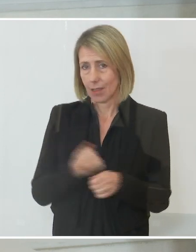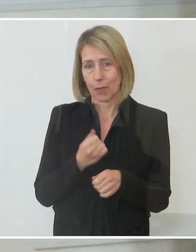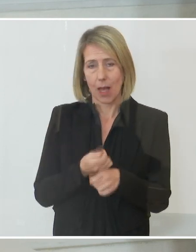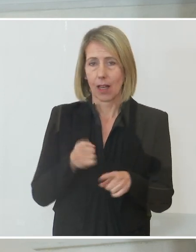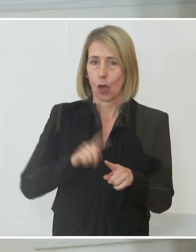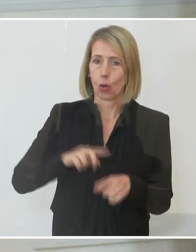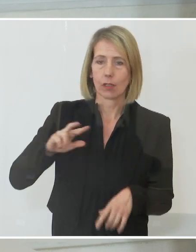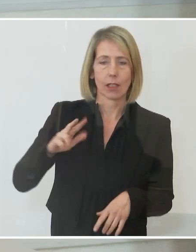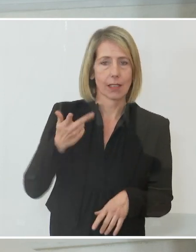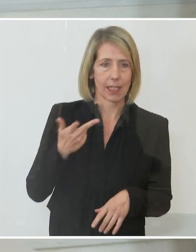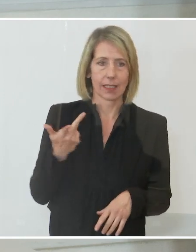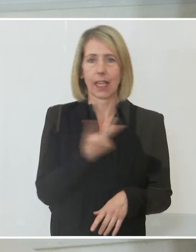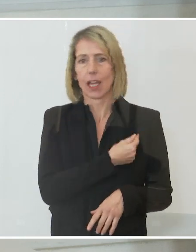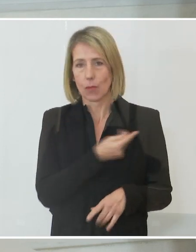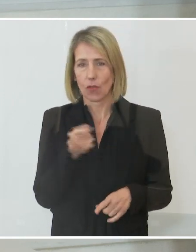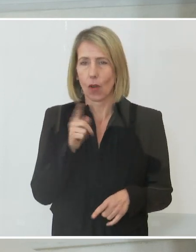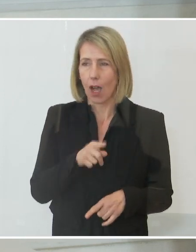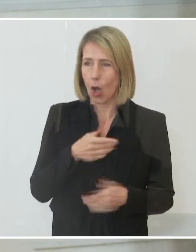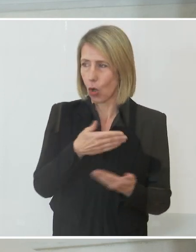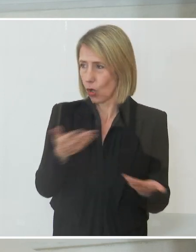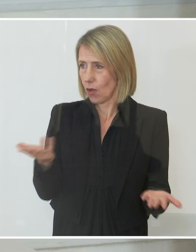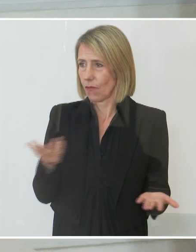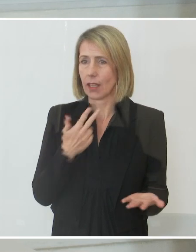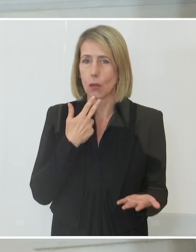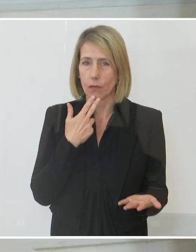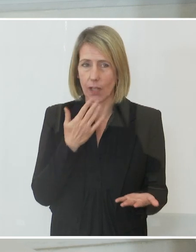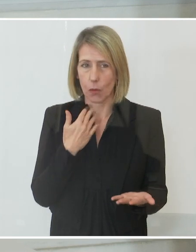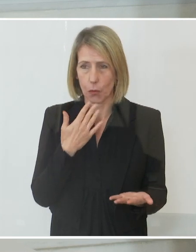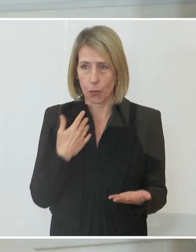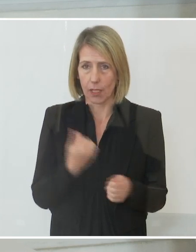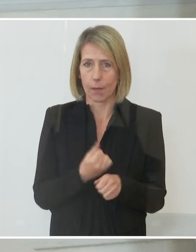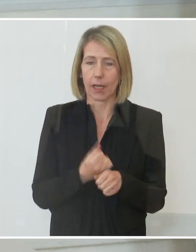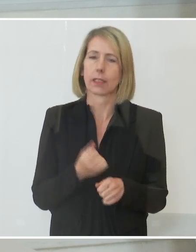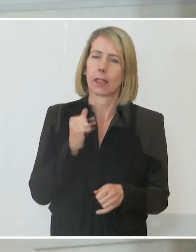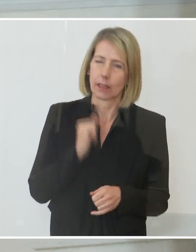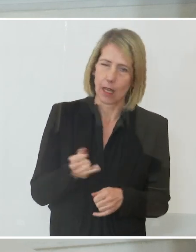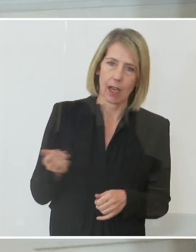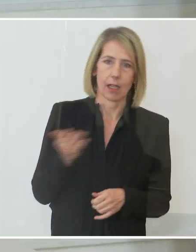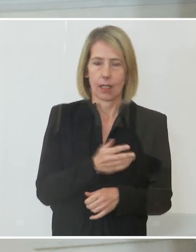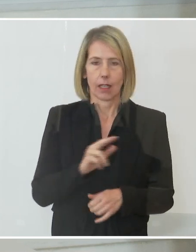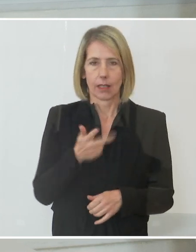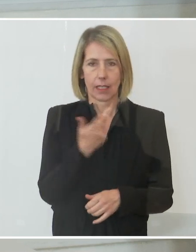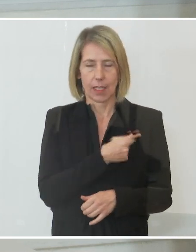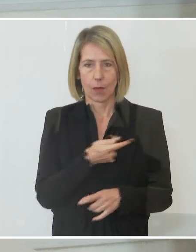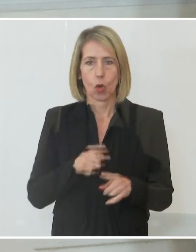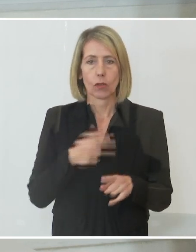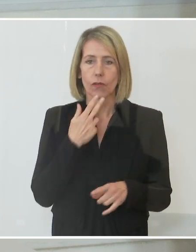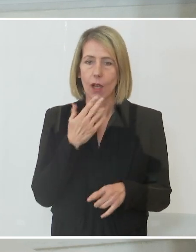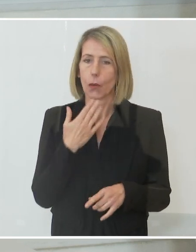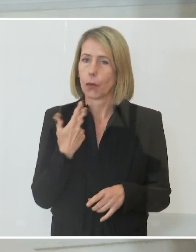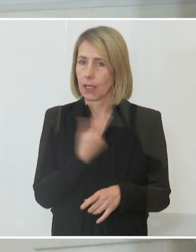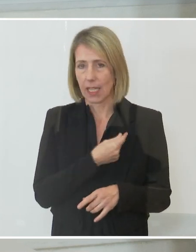oster-Impfung in Betracht, wenn Sie sie noch nicht erhalten haben. Und insbesondere die Ungeimpften, auch hier